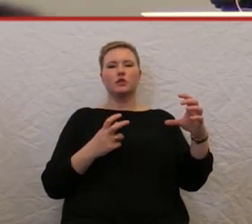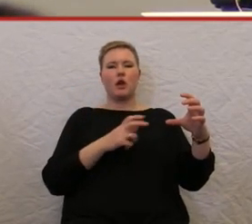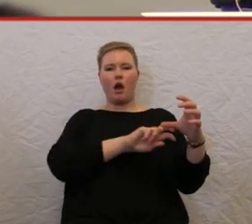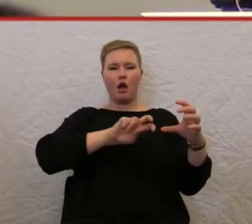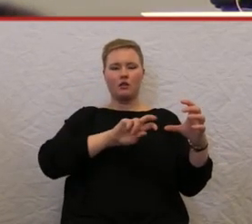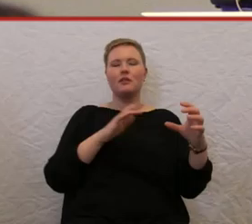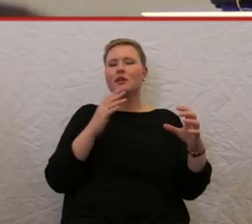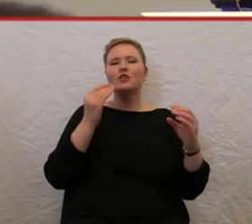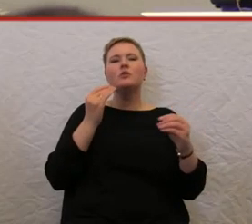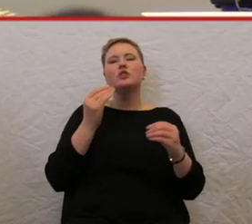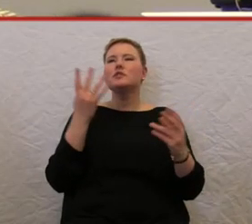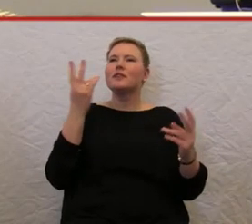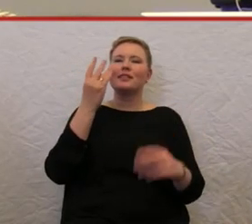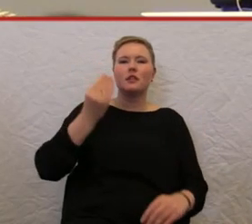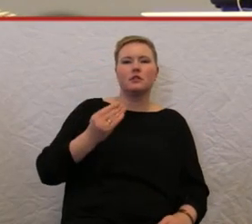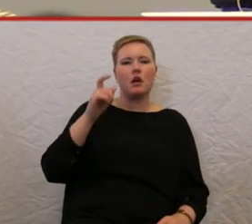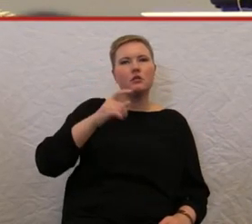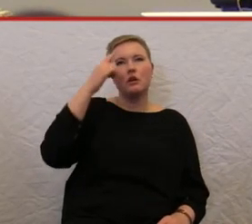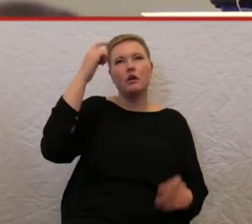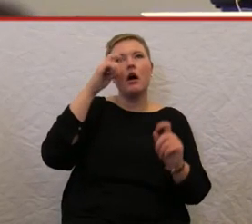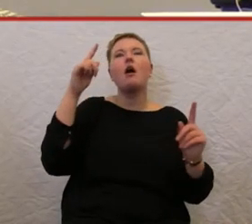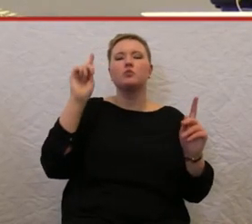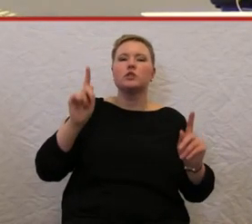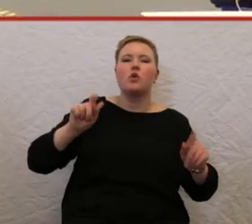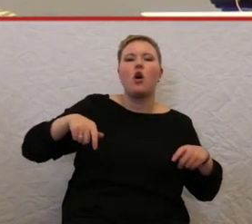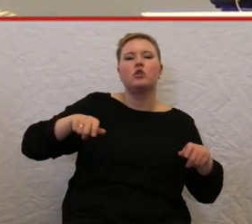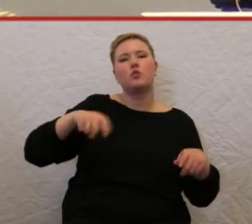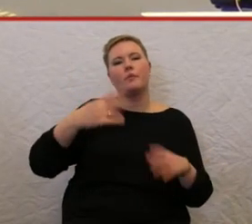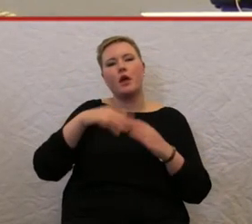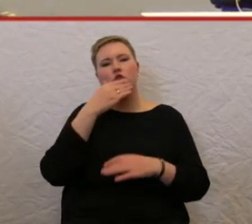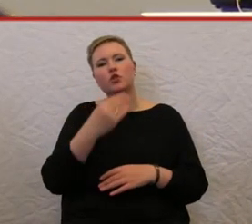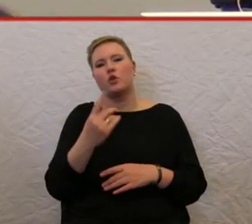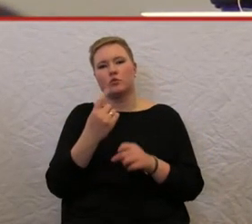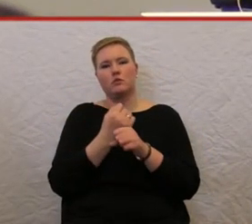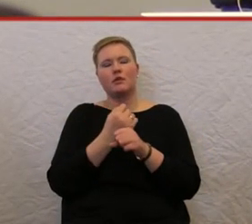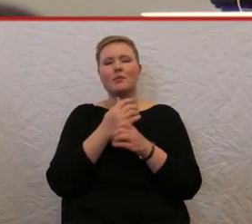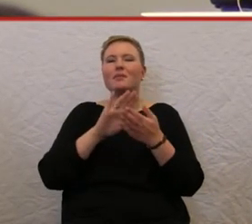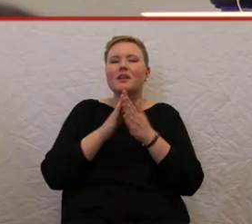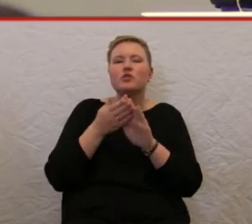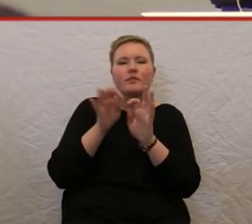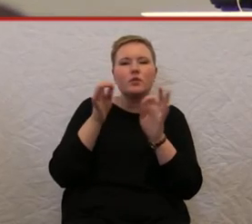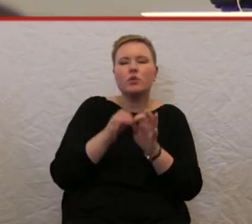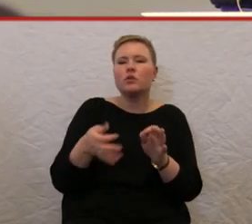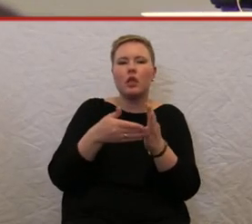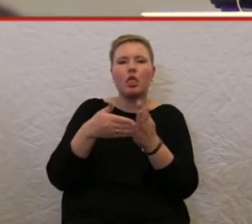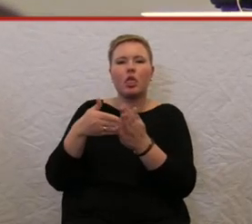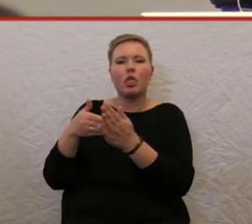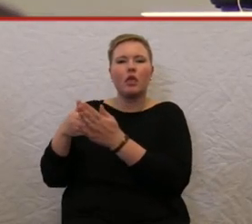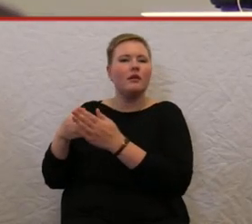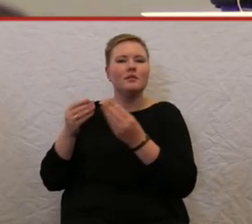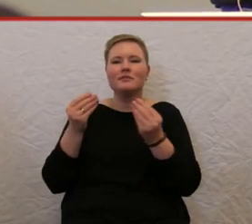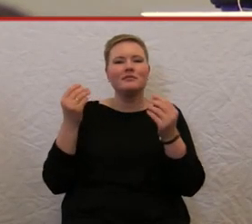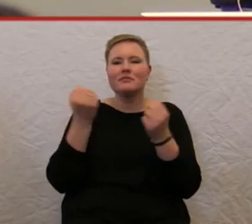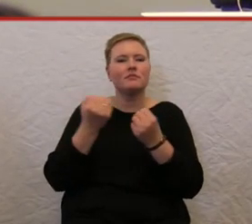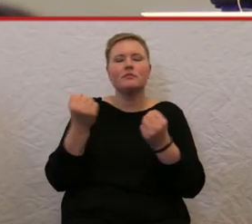meint, oh, das müssen wir schön machen, also den Rollstuhl müssen wir schön machen, aber die praktischen Funktionen, merkt man, werden dann nach und